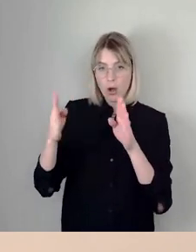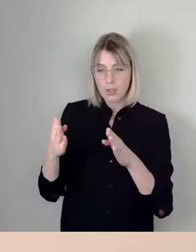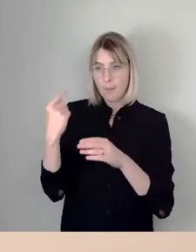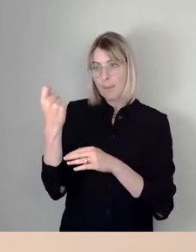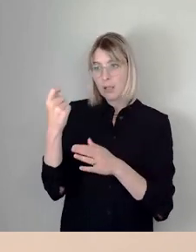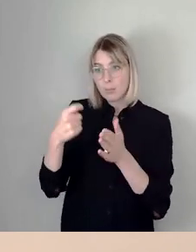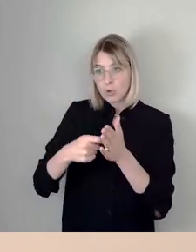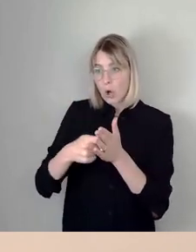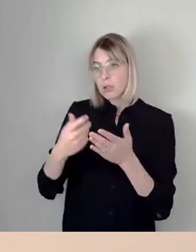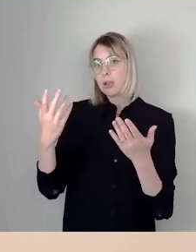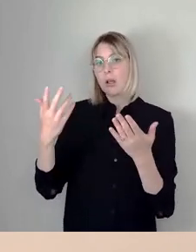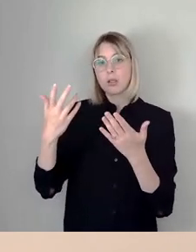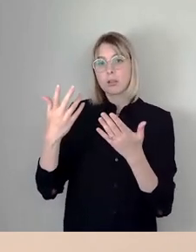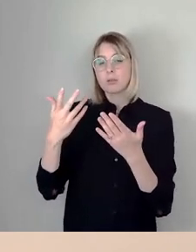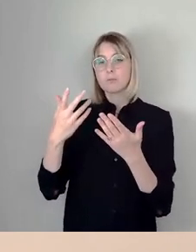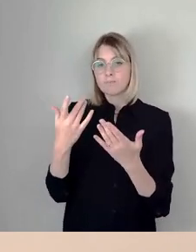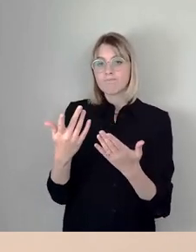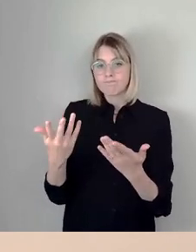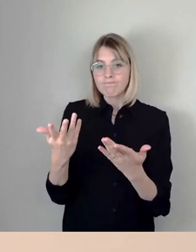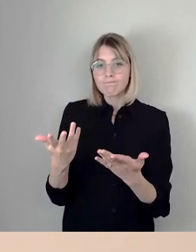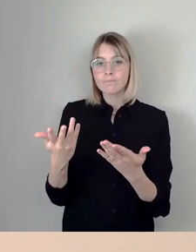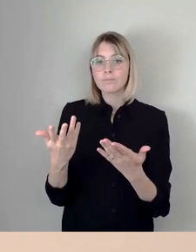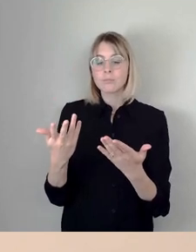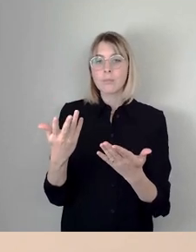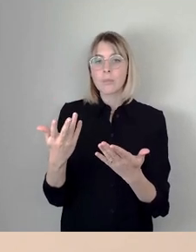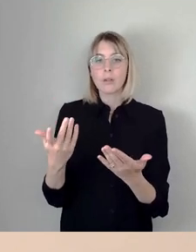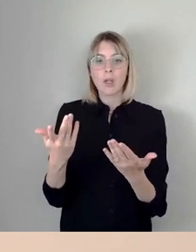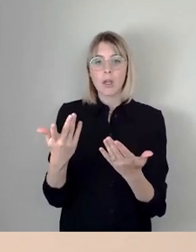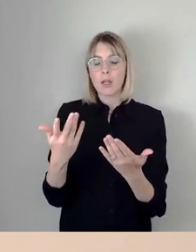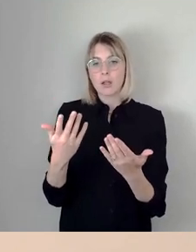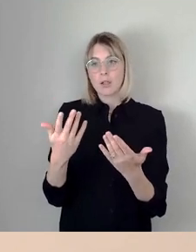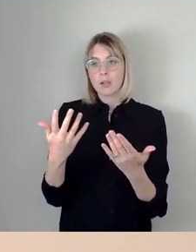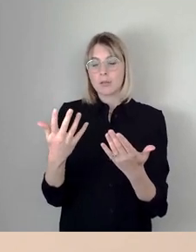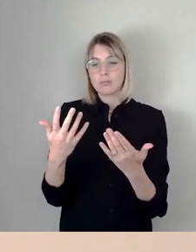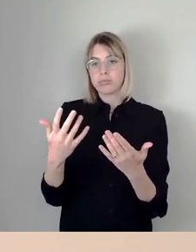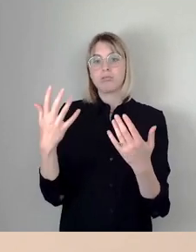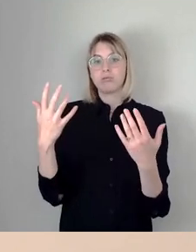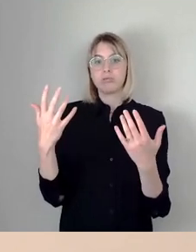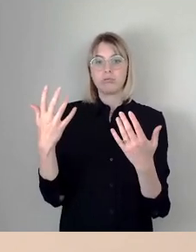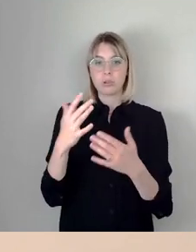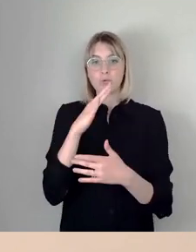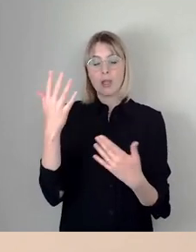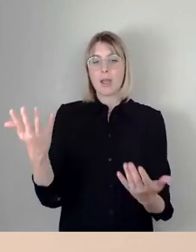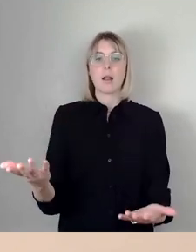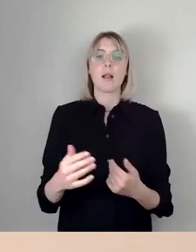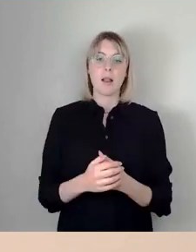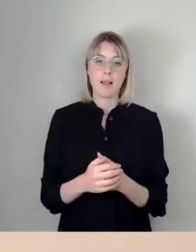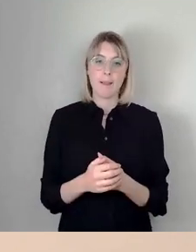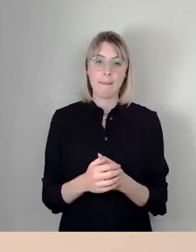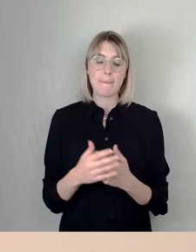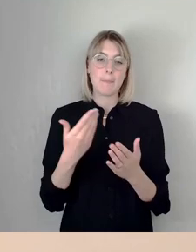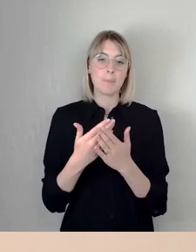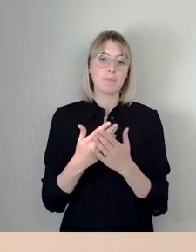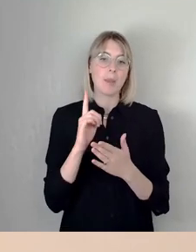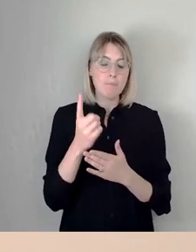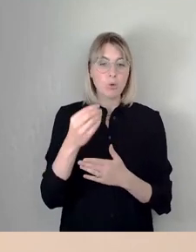sehr stark davon galoppieren und wir dringend klug investieren